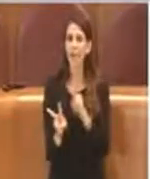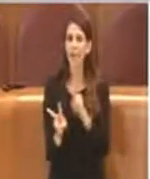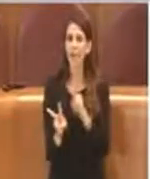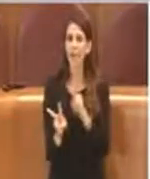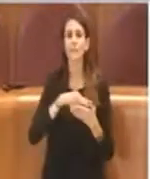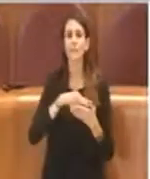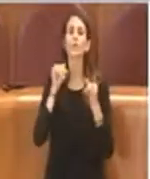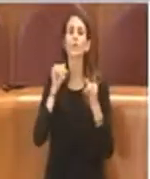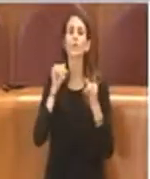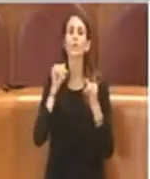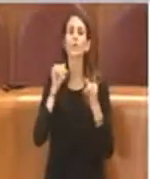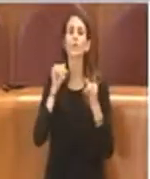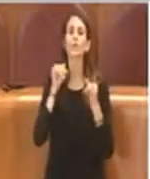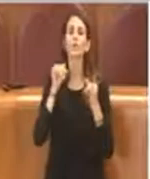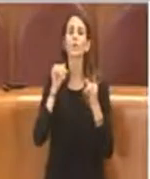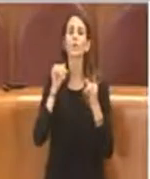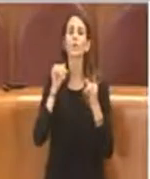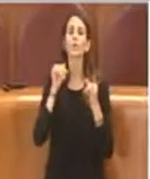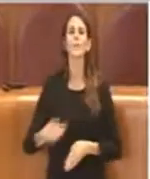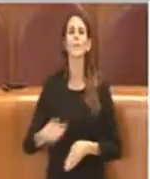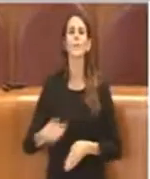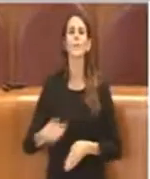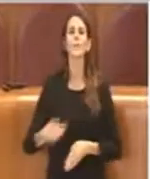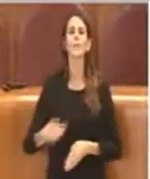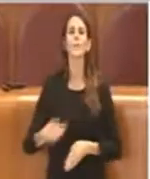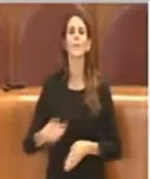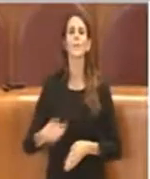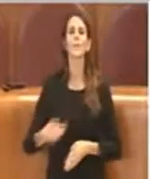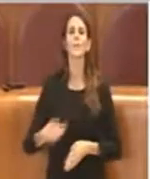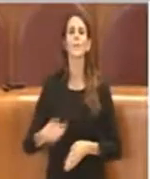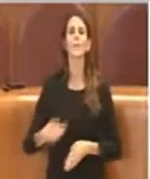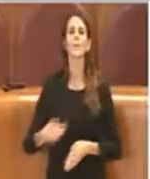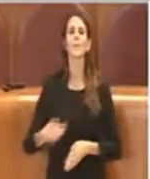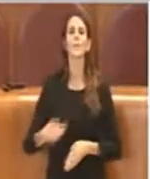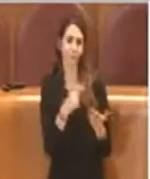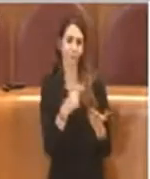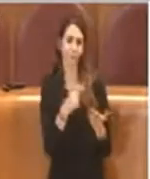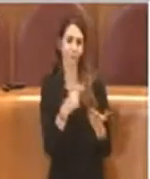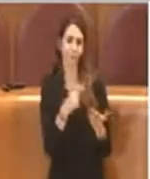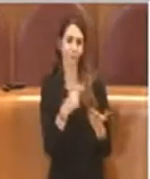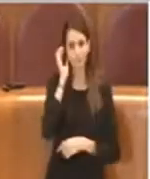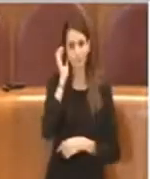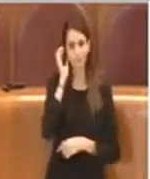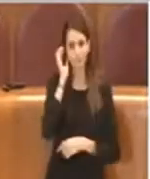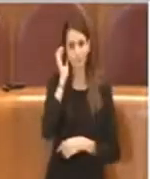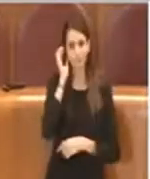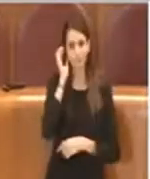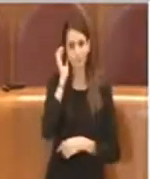il voto sarà favorevole e ringrazio il Consigliere Filomeni per aver presentato questo voto.